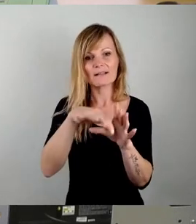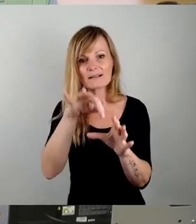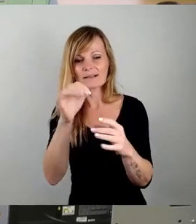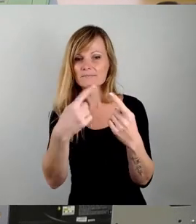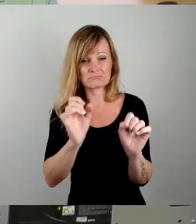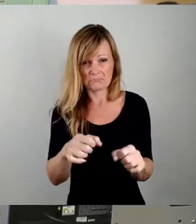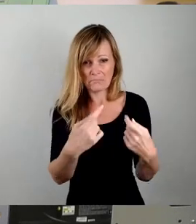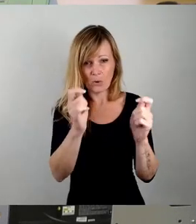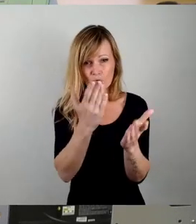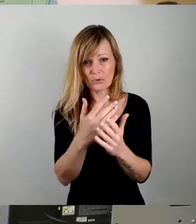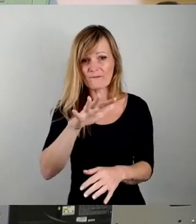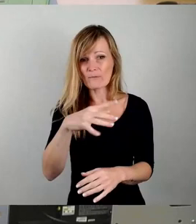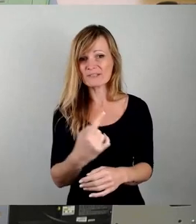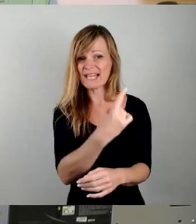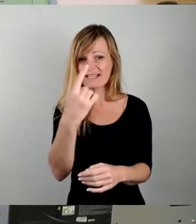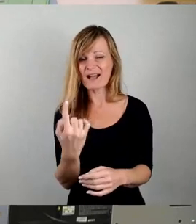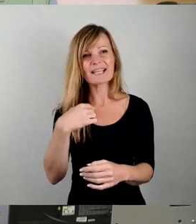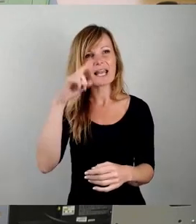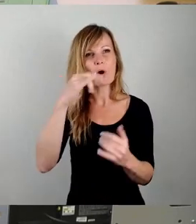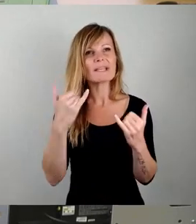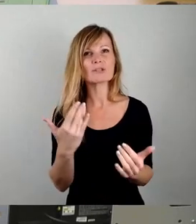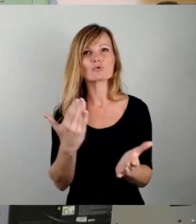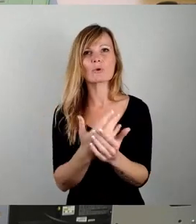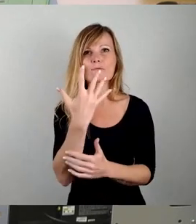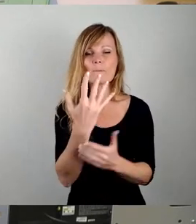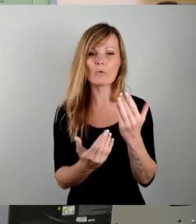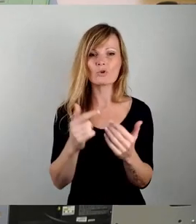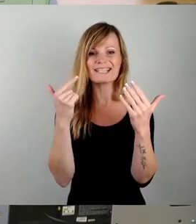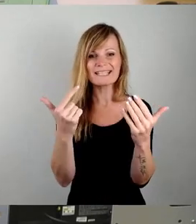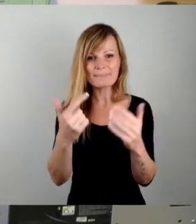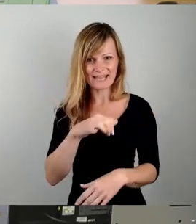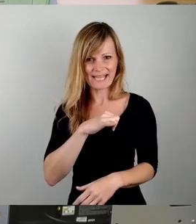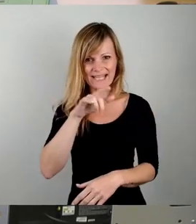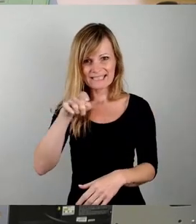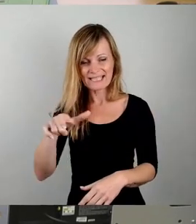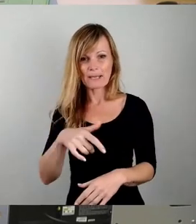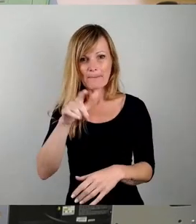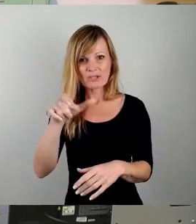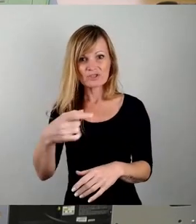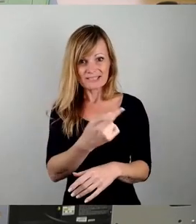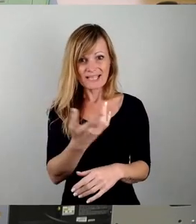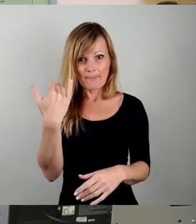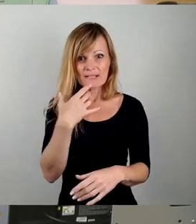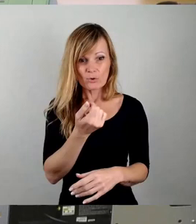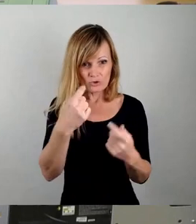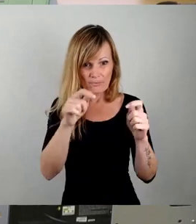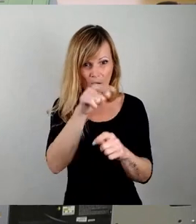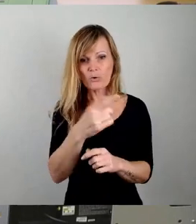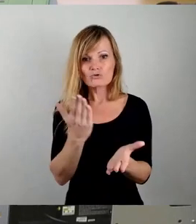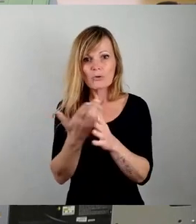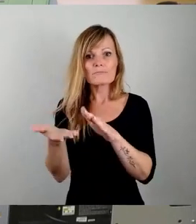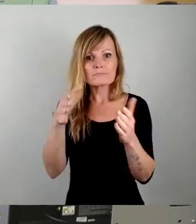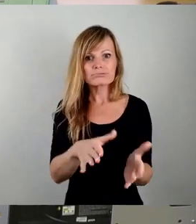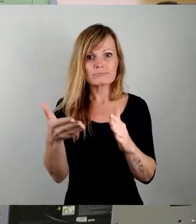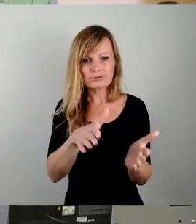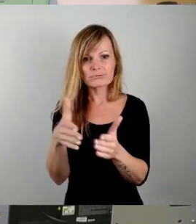ich glaube, inzwischen fünf oder sieben interessierte Anlieger verstorben. Also die Prozesse im